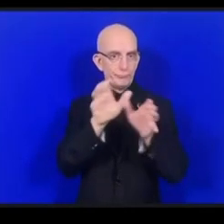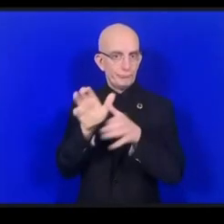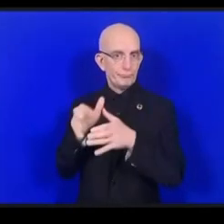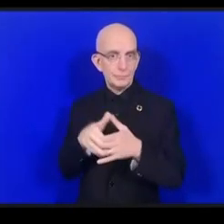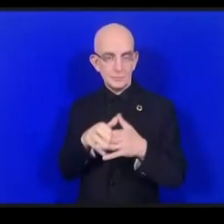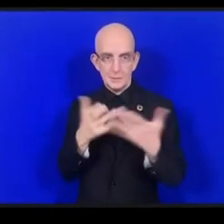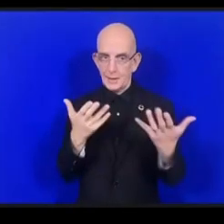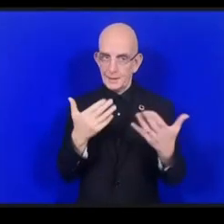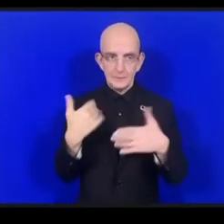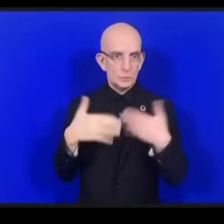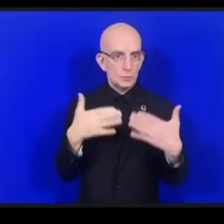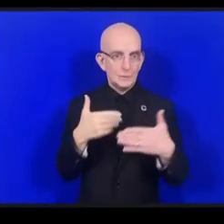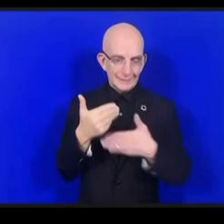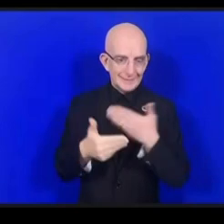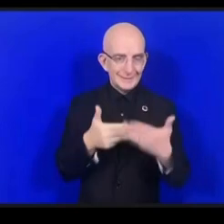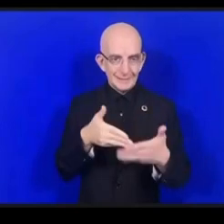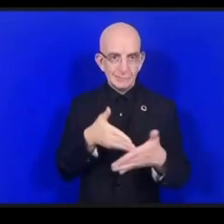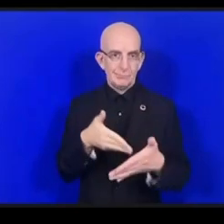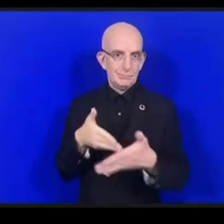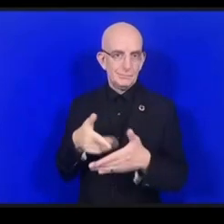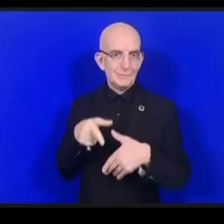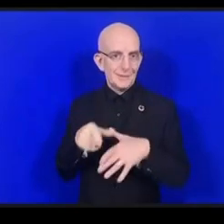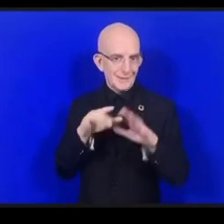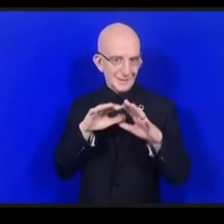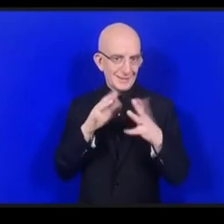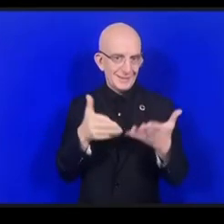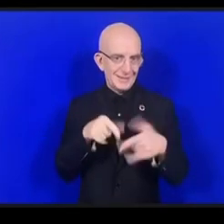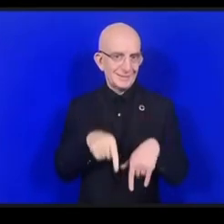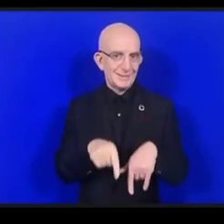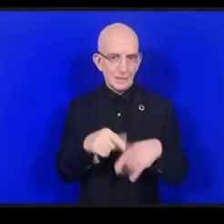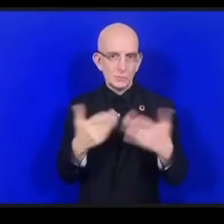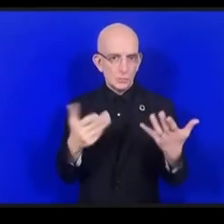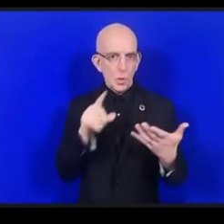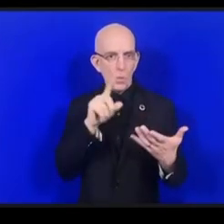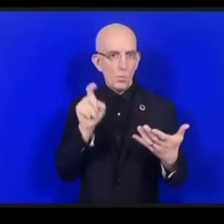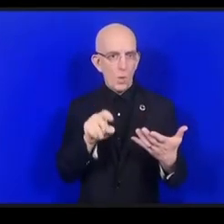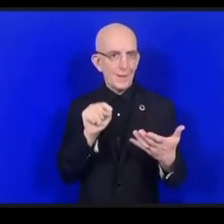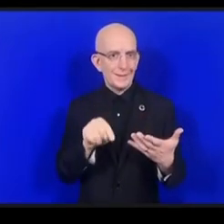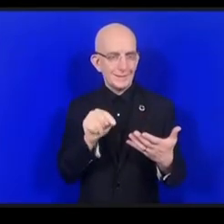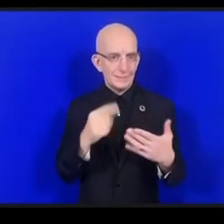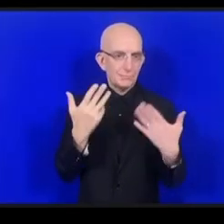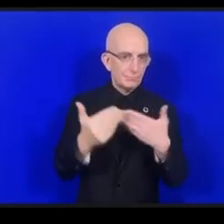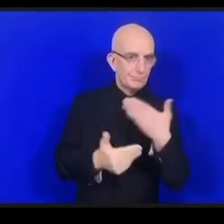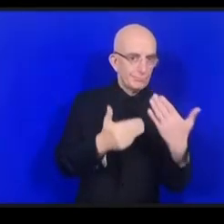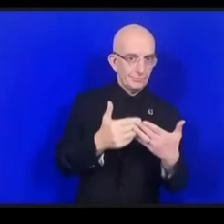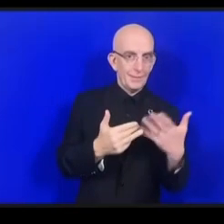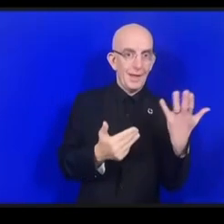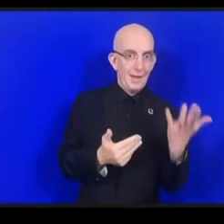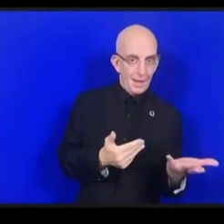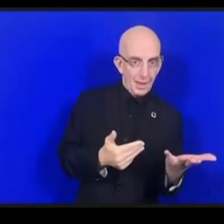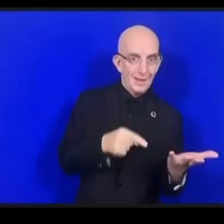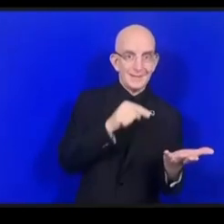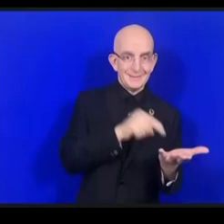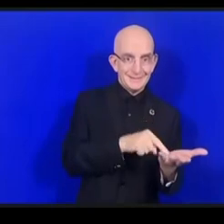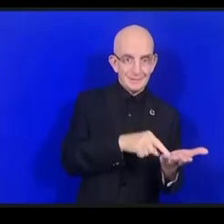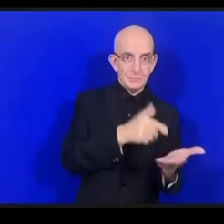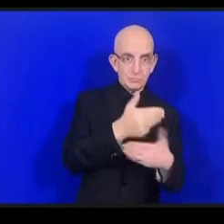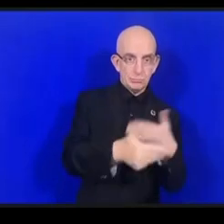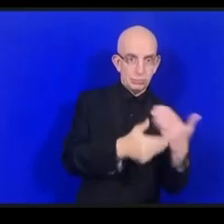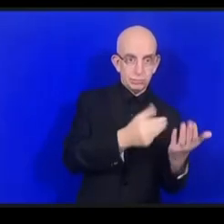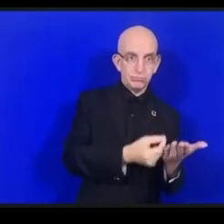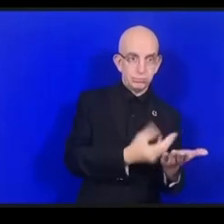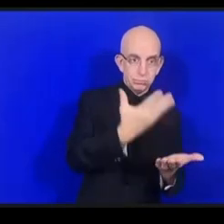بالإنترنت قضايا مرتبطة بذلك من ناحية فإن الإنترنت تتطور بصورة سريعة